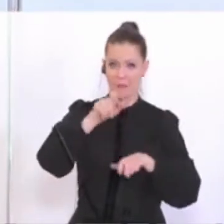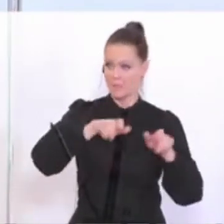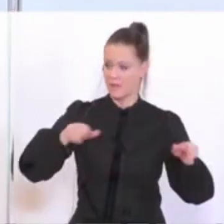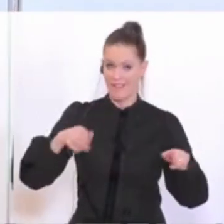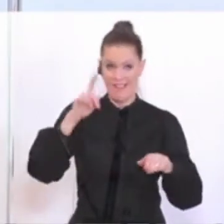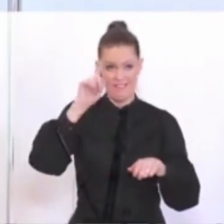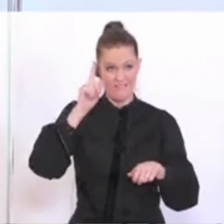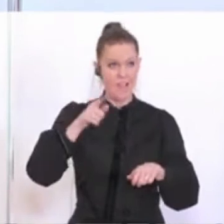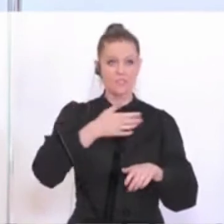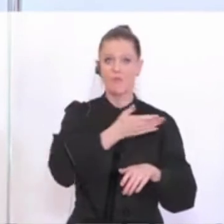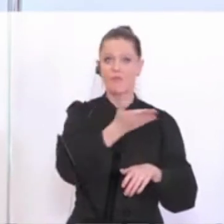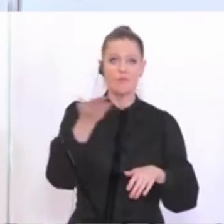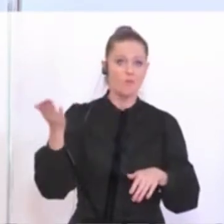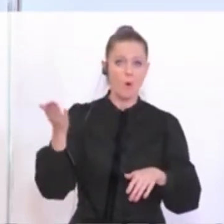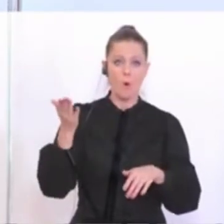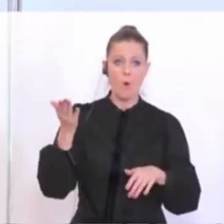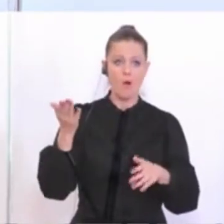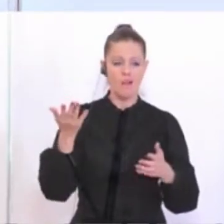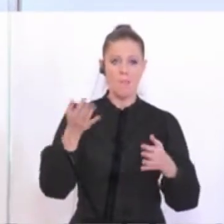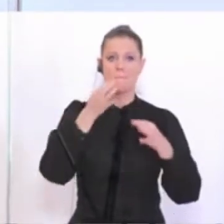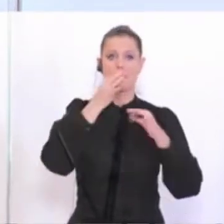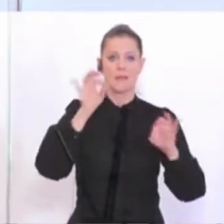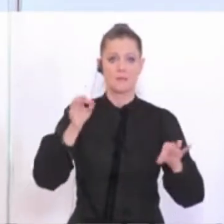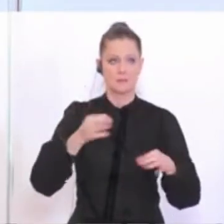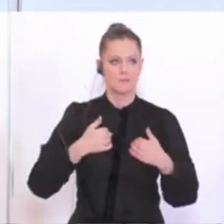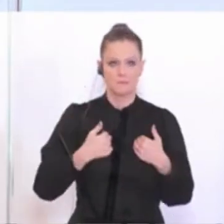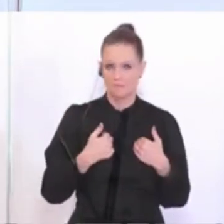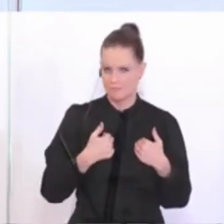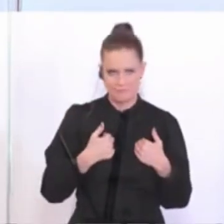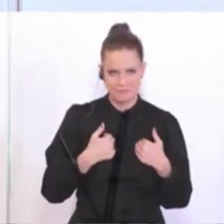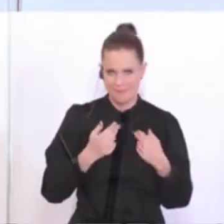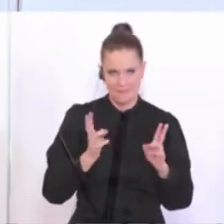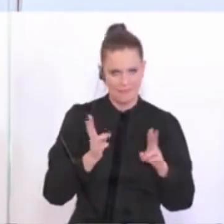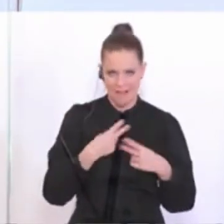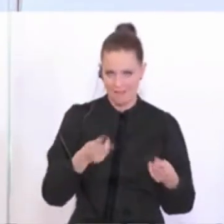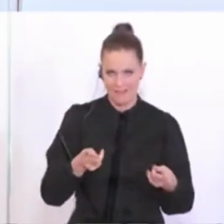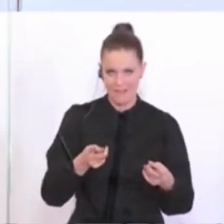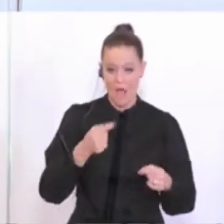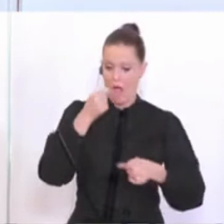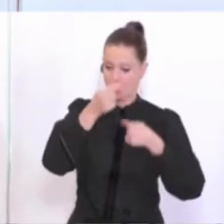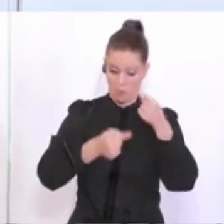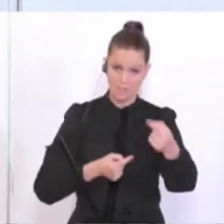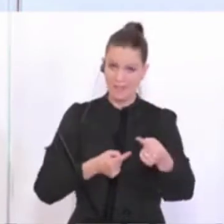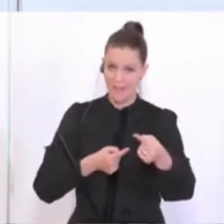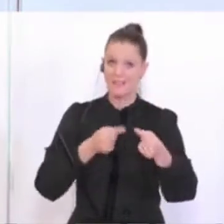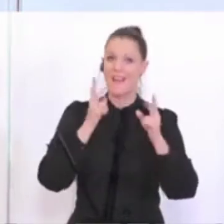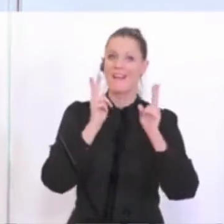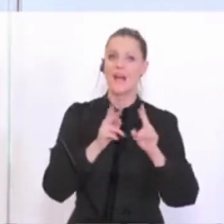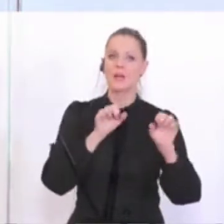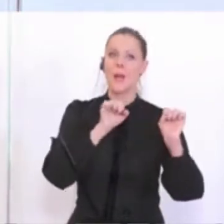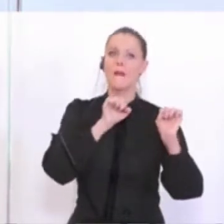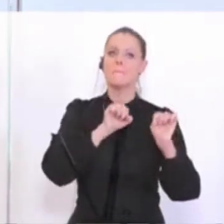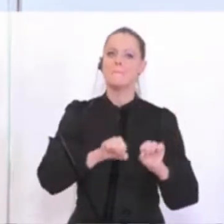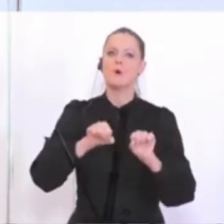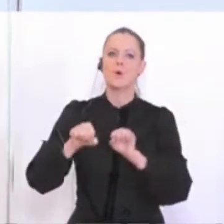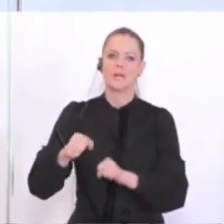was auf jedem Quadratmeter am Platz das Beste ist. Ja, das maßen wir uns ja noch nicht einmal an. Aber wir können umgekehrt, Stichwort Ermöglicher sein